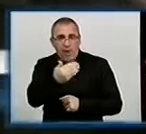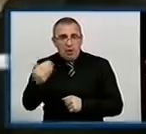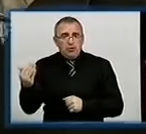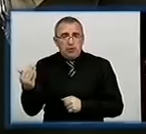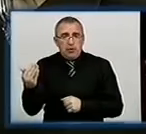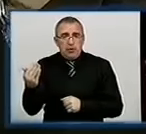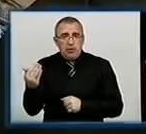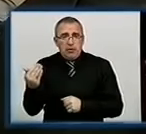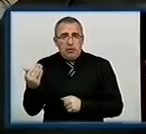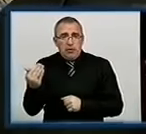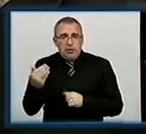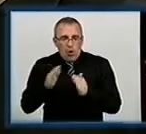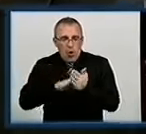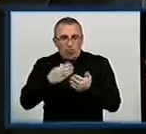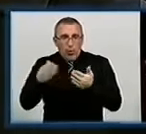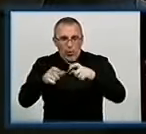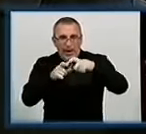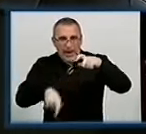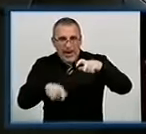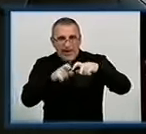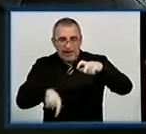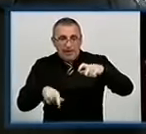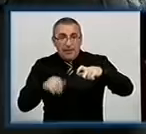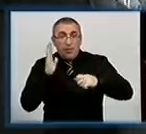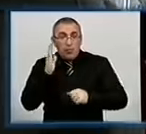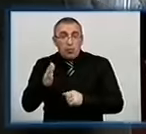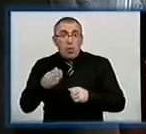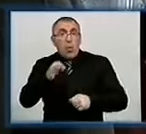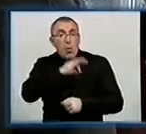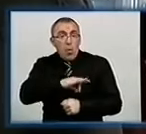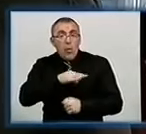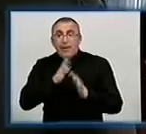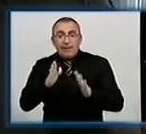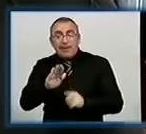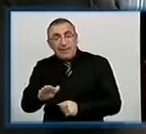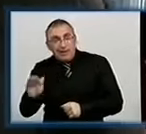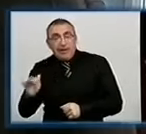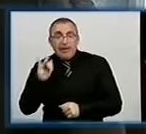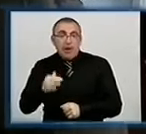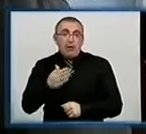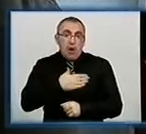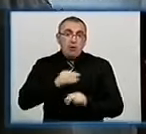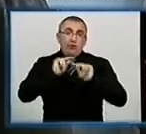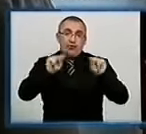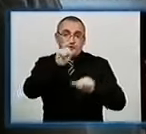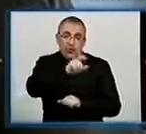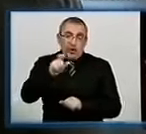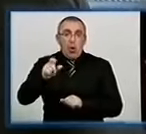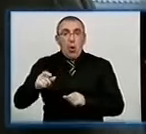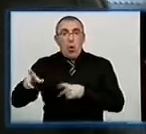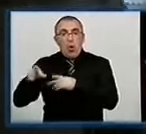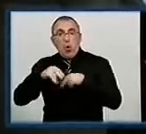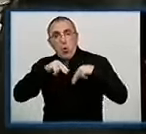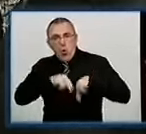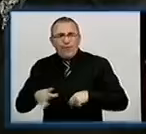буклетів. І я думаю, що це піде на користь не тільки нашим дітям, а й нашим вчителям, нашим колегам і